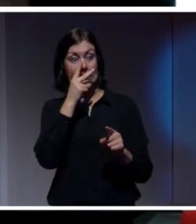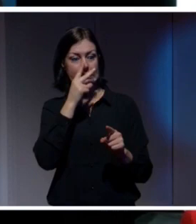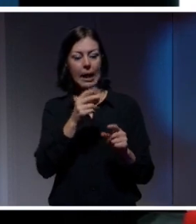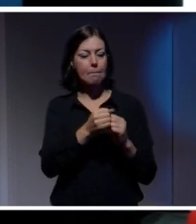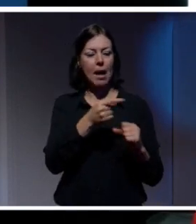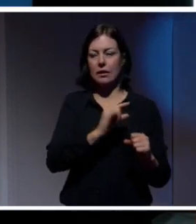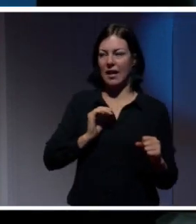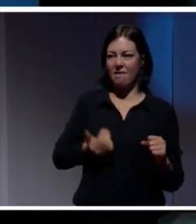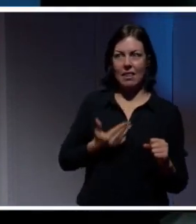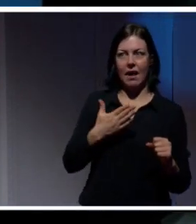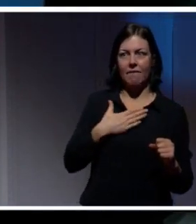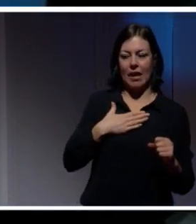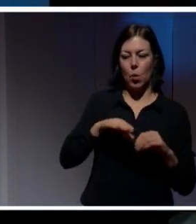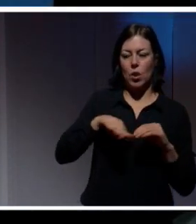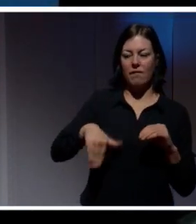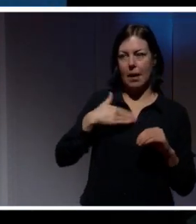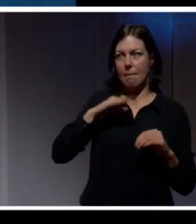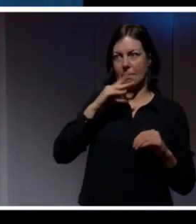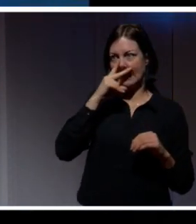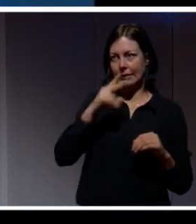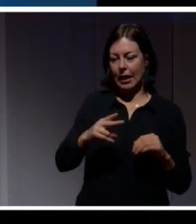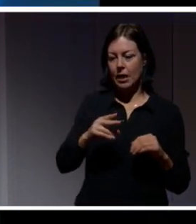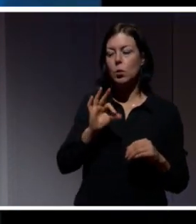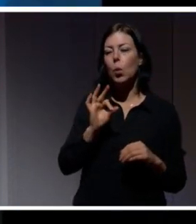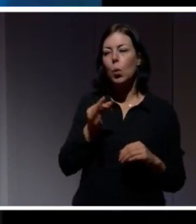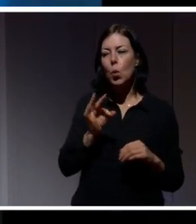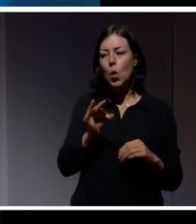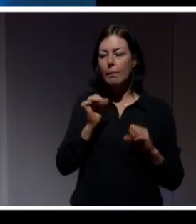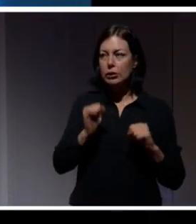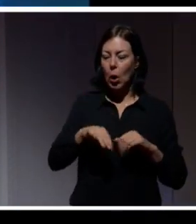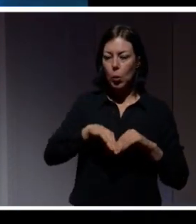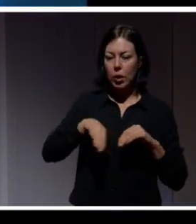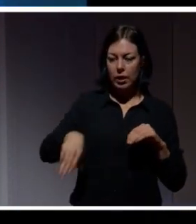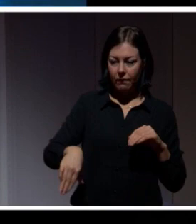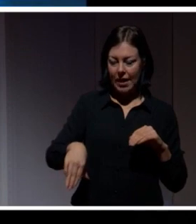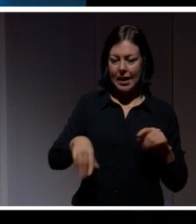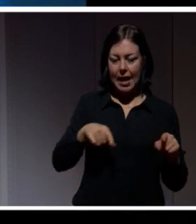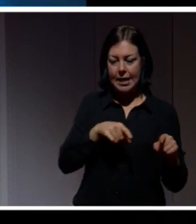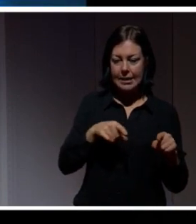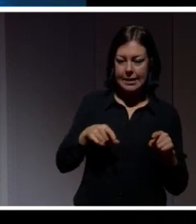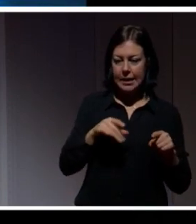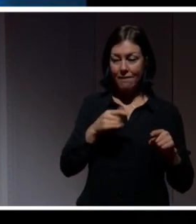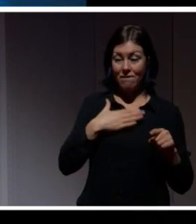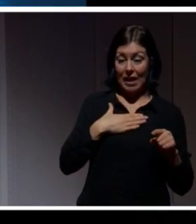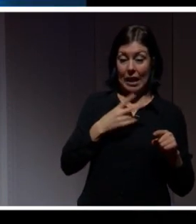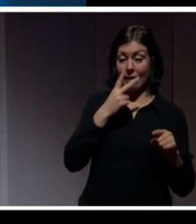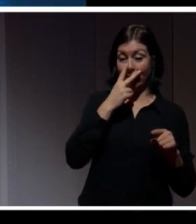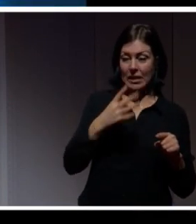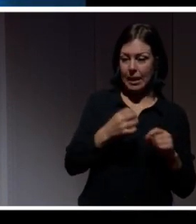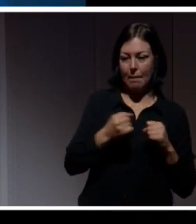Så för att lösa den här konflikten mellan att både vara publik med informationer men på ett sätt så att mamman inte förstod det. Så